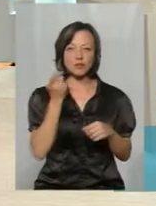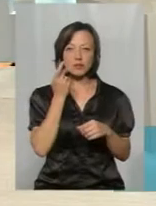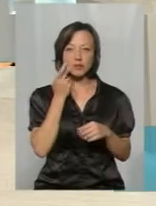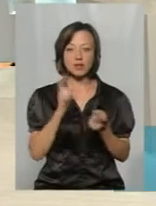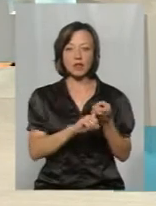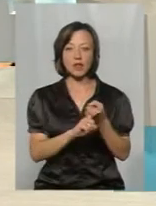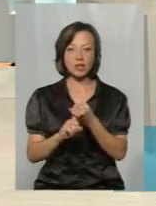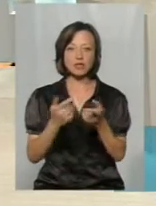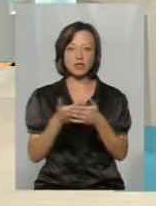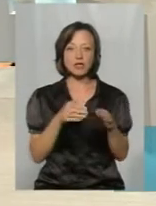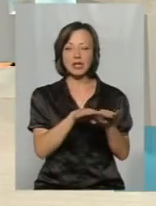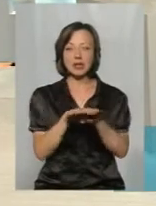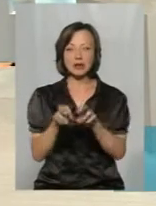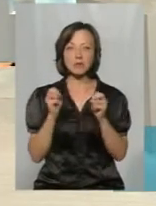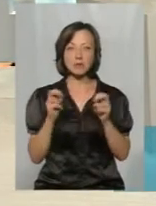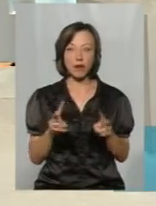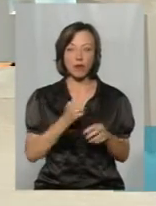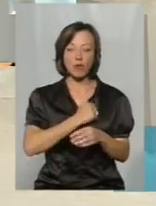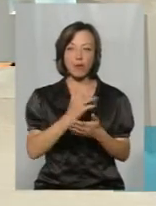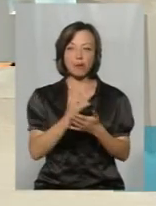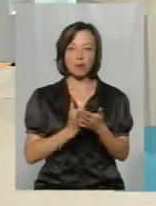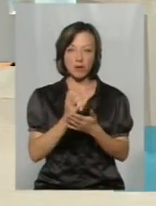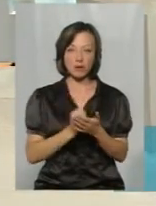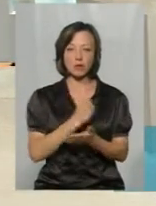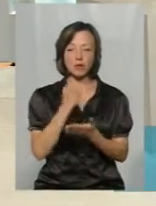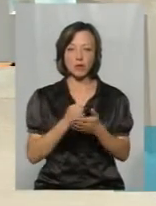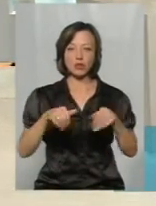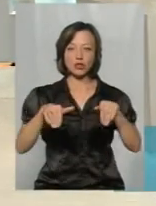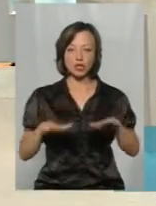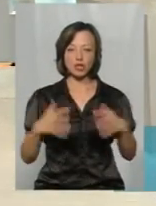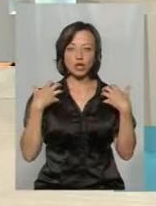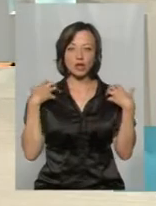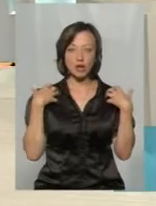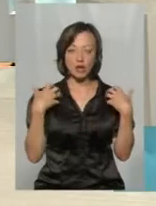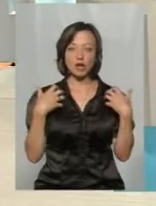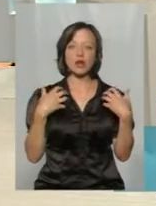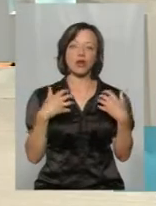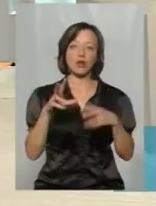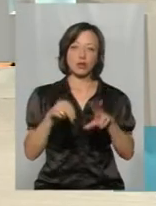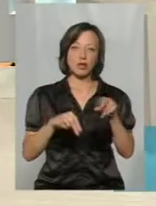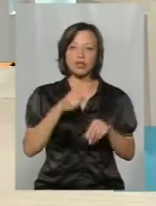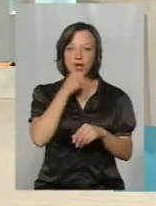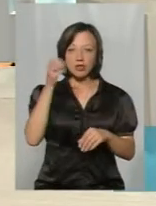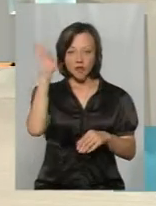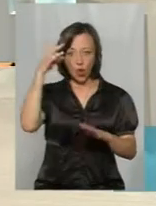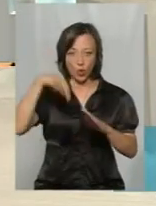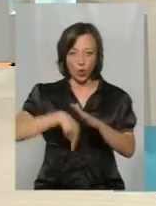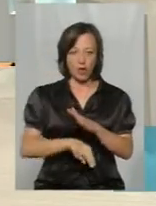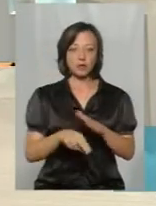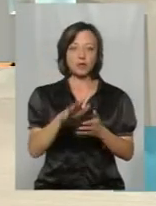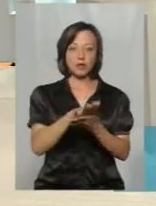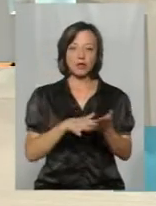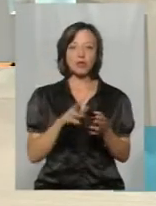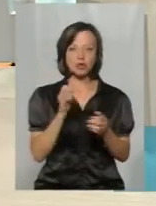залежності від ступені небезпеки боєприпасу приймається рішення начальником розрахунку або старшим водолазом для подальшого знищення.